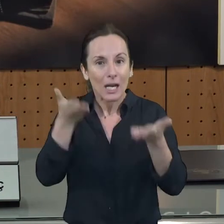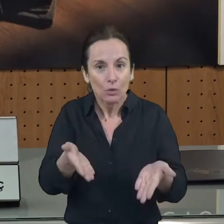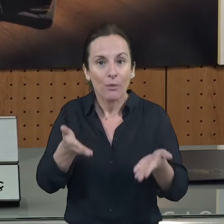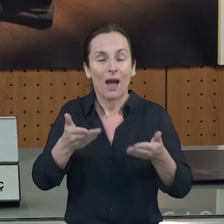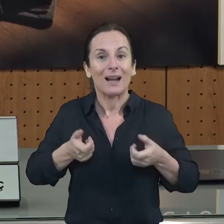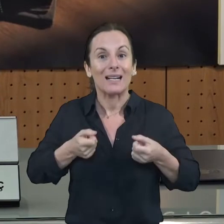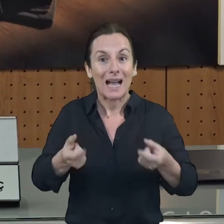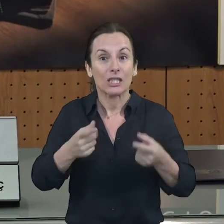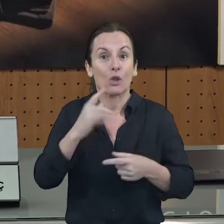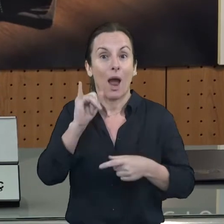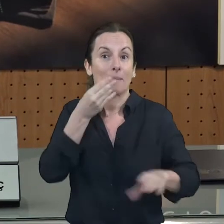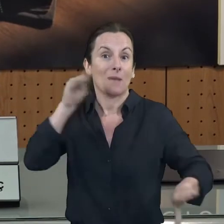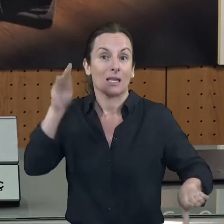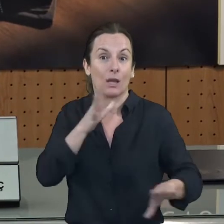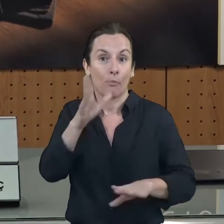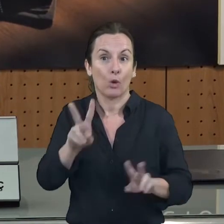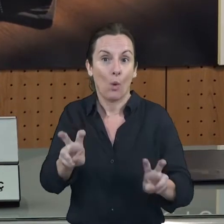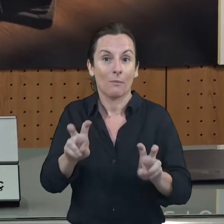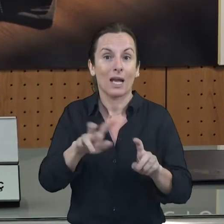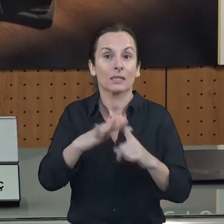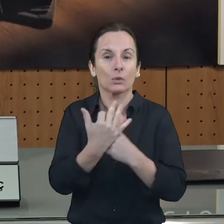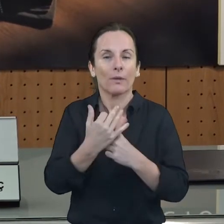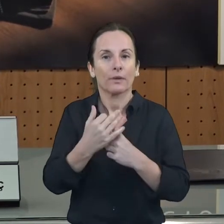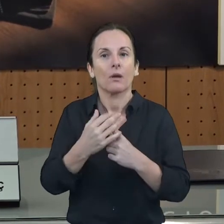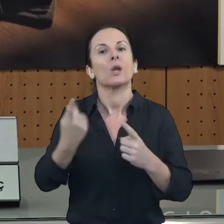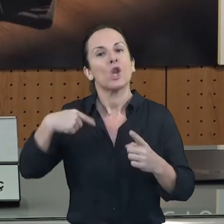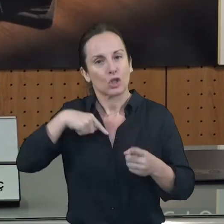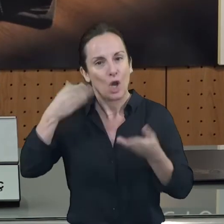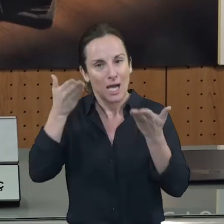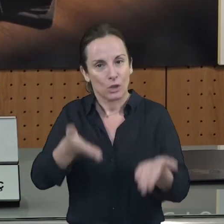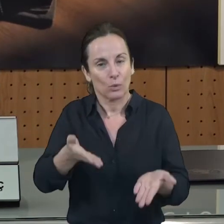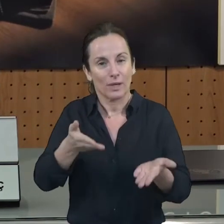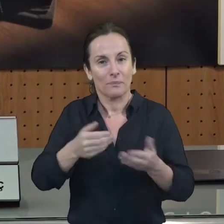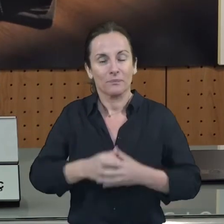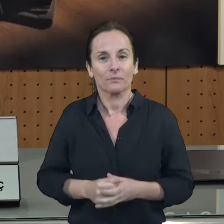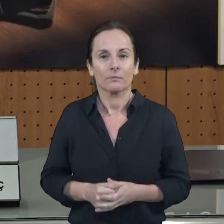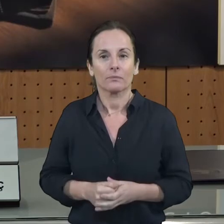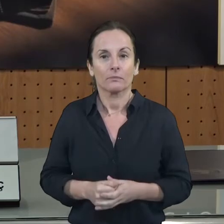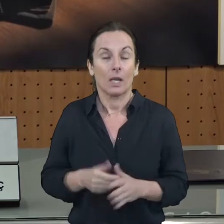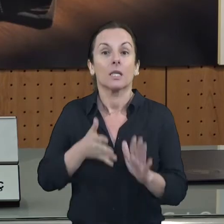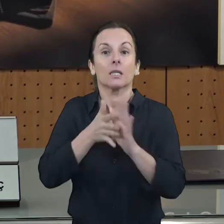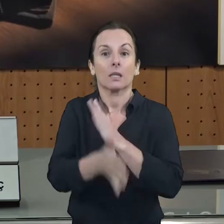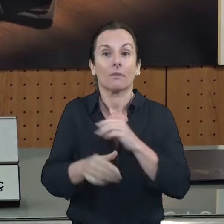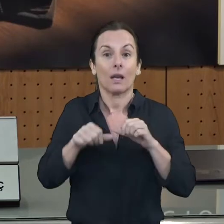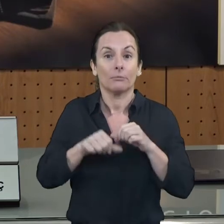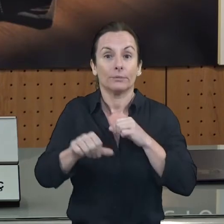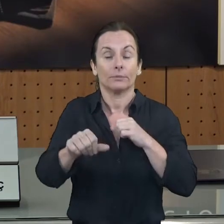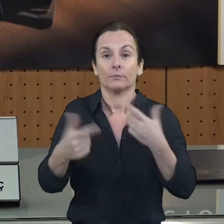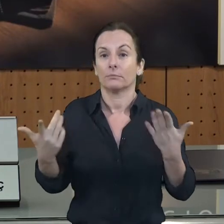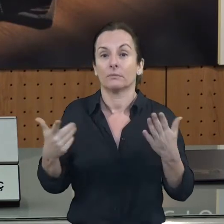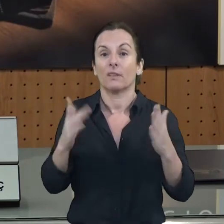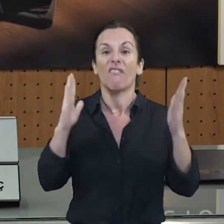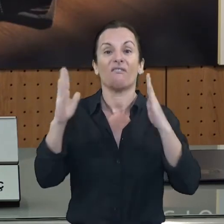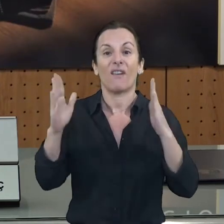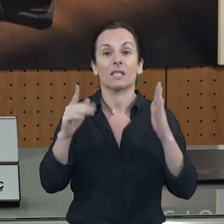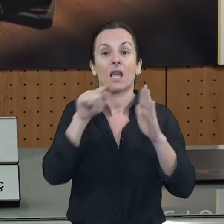Això implica que la nova normalitat o la fase desesclada ens obliga a adaptar-nos a unes noves situacions